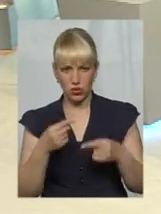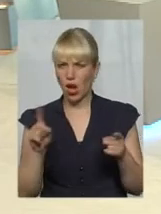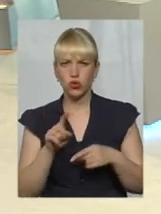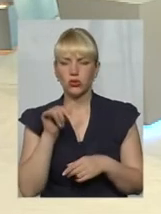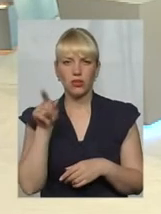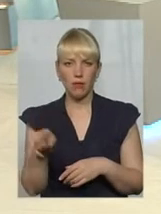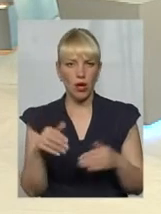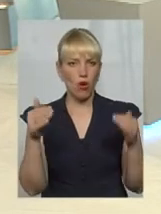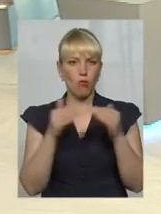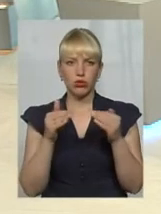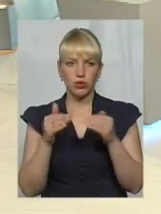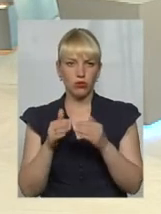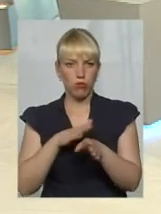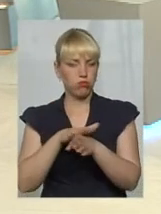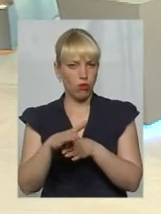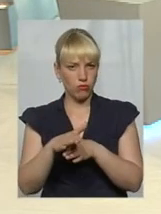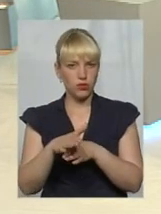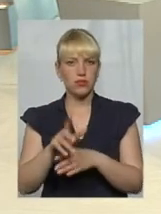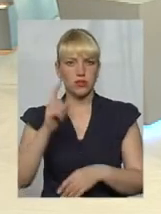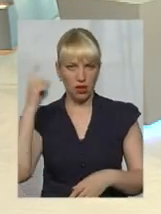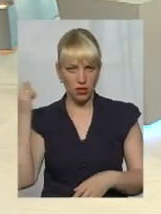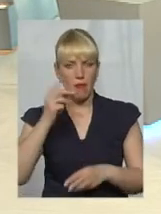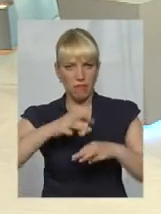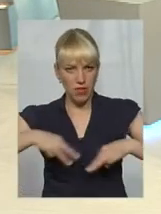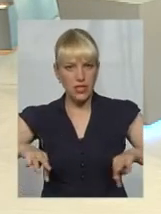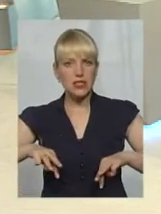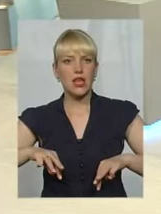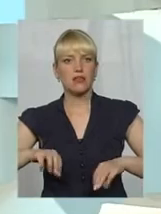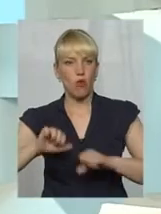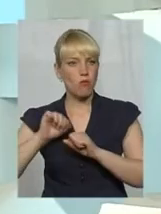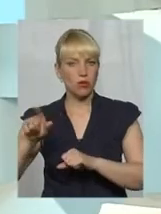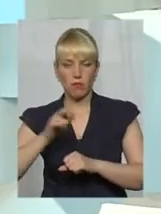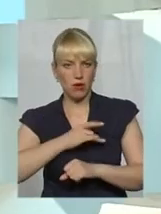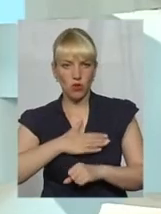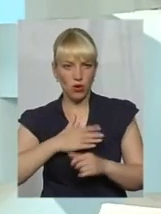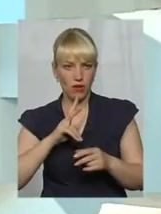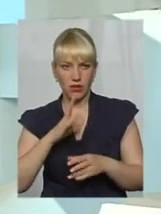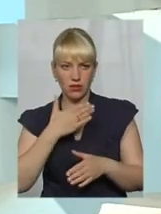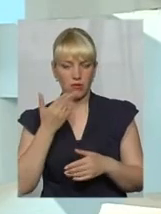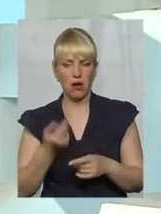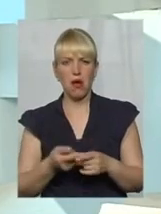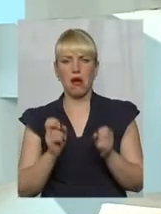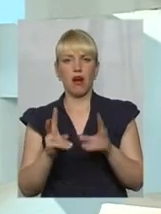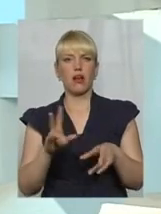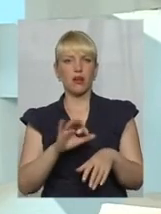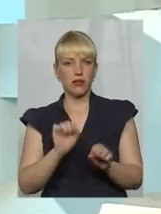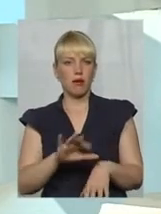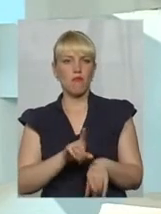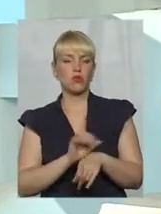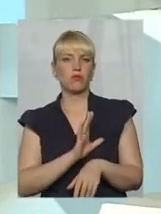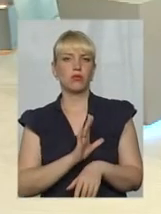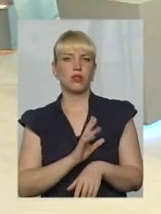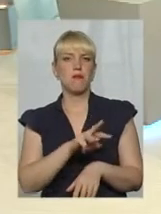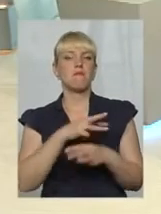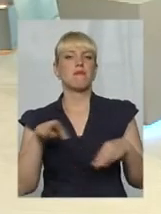повністю належать Міністерству оборони? Там немає приватизованих квартир? Є приватизовані квартири. То як же вони можуть належати Міністерству